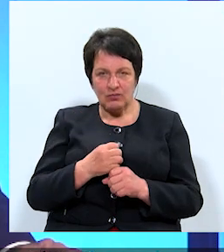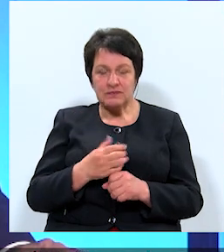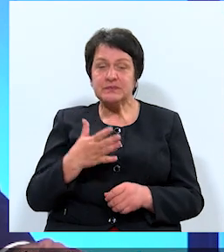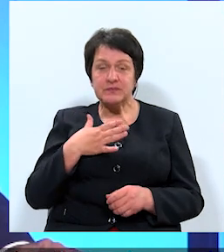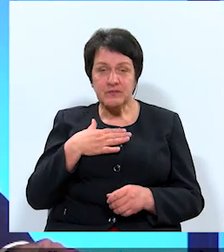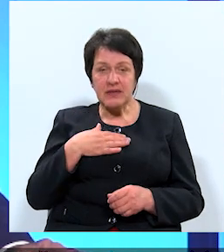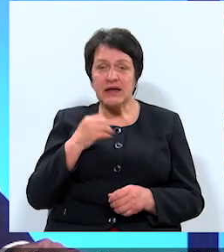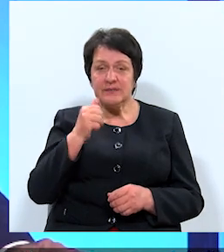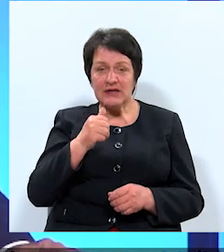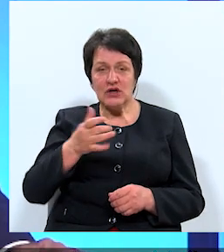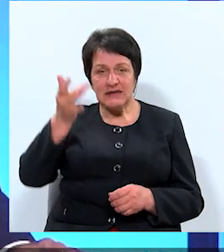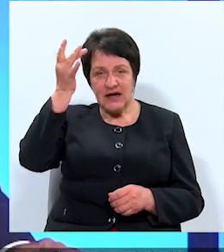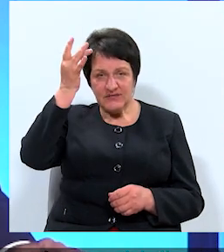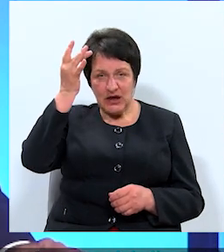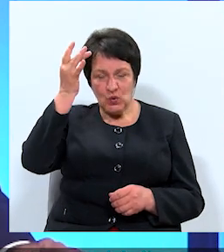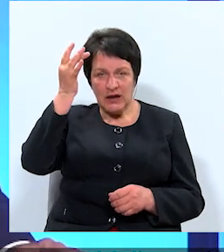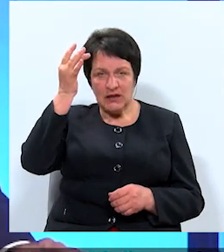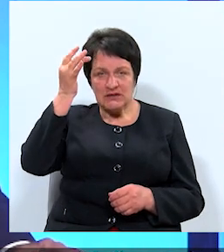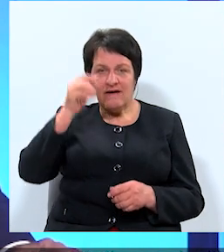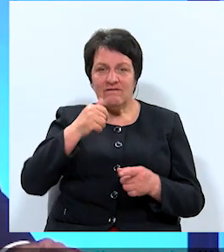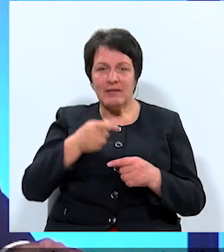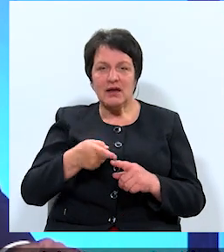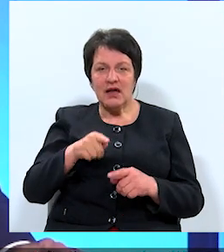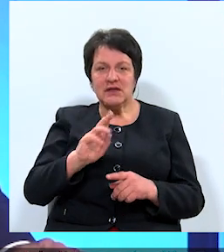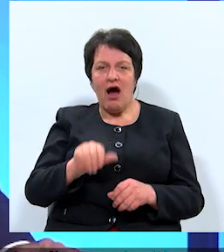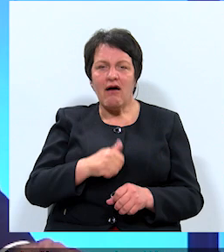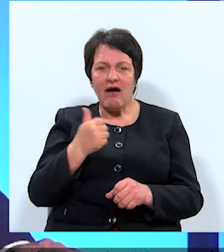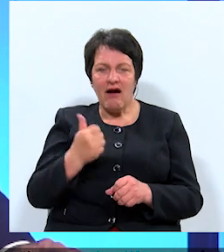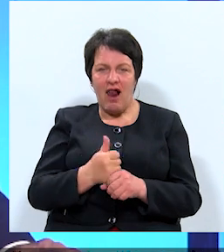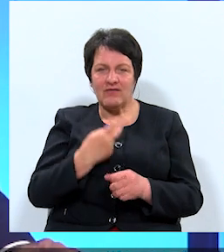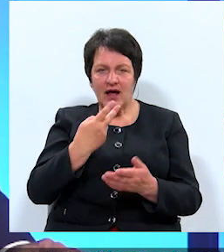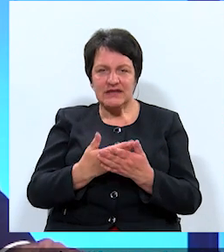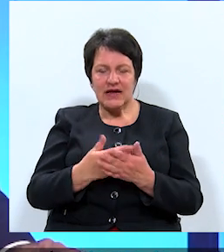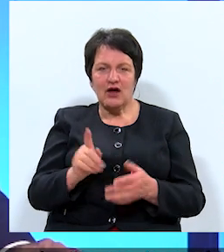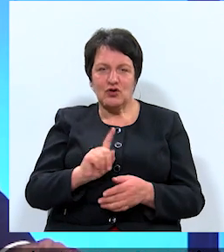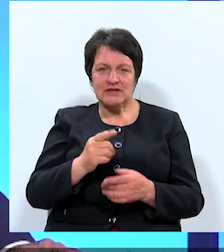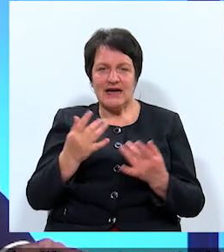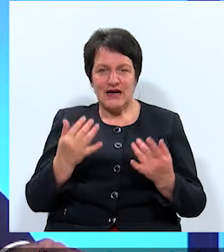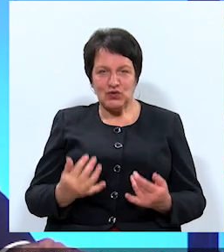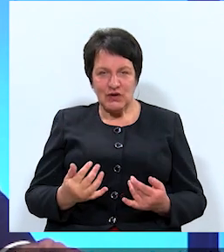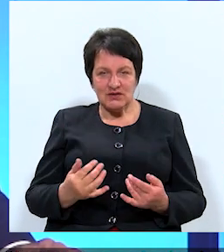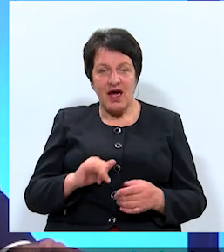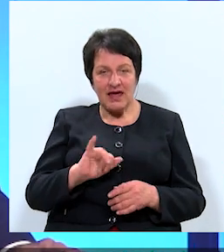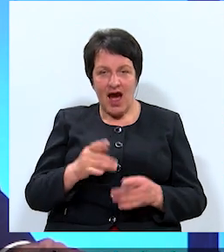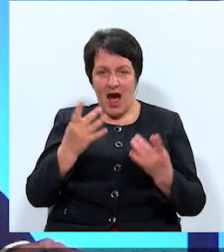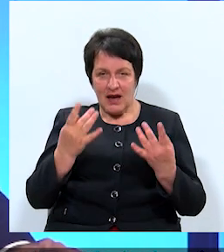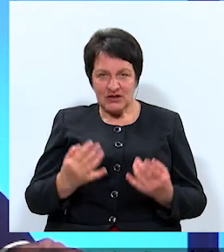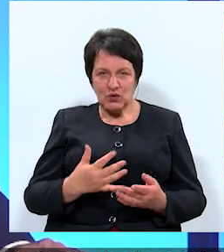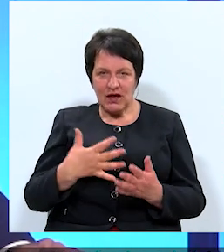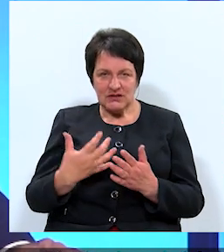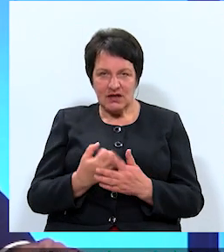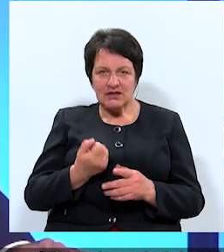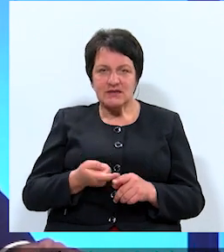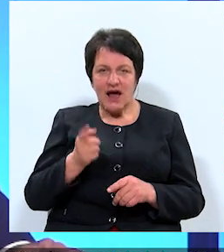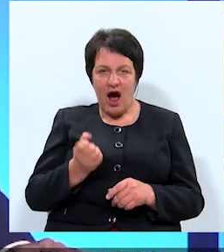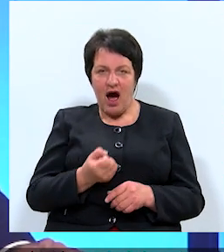Mans personīgais viedoklis vienmēr ir tāds, ka galvenais indikators ir rezultāts. Ja rezultāts tiek sasniegts arī